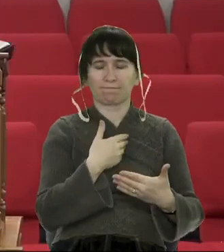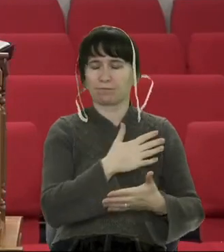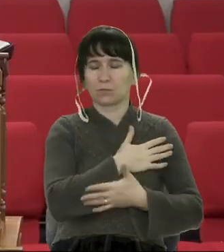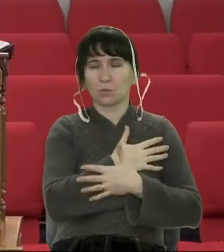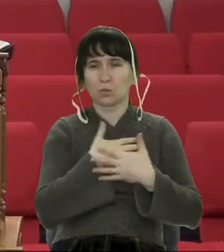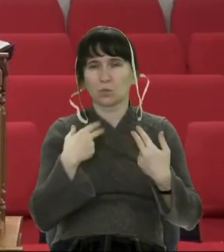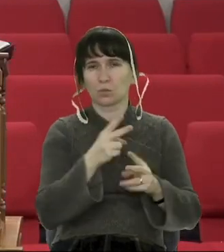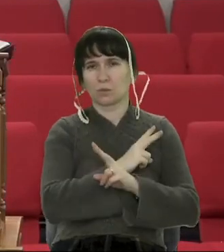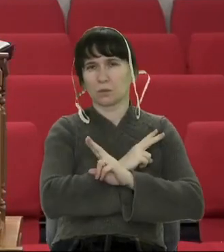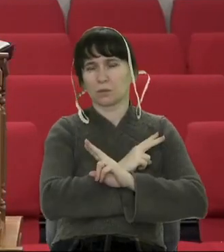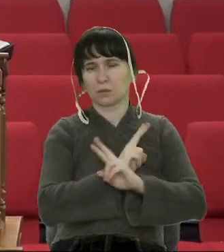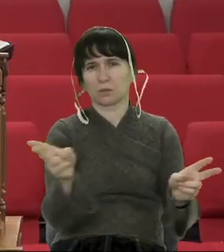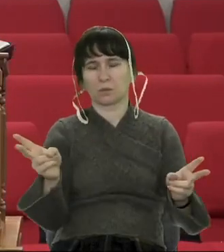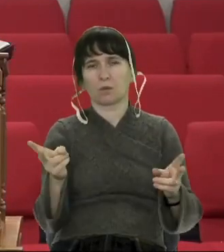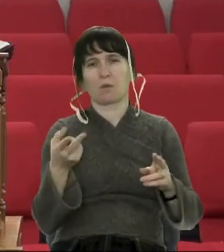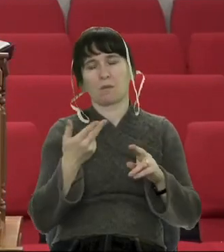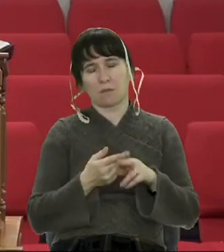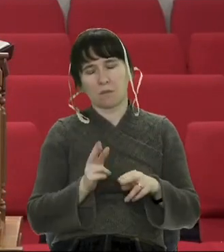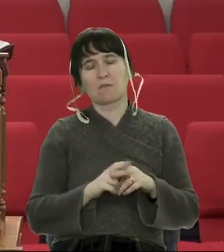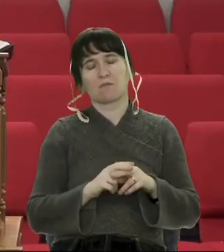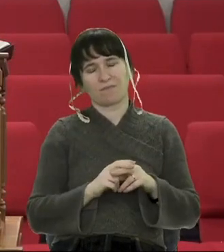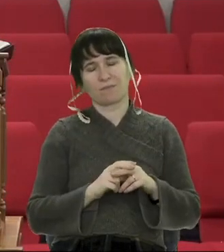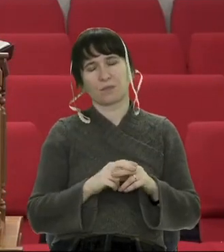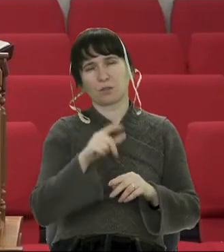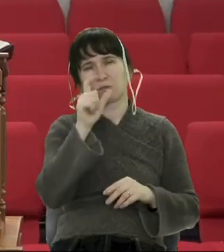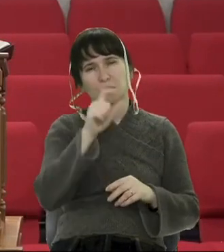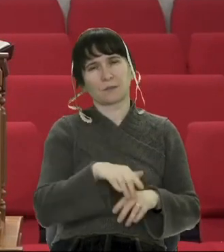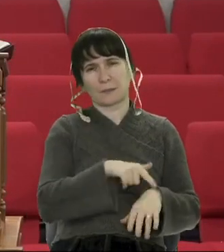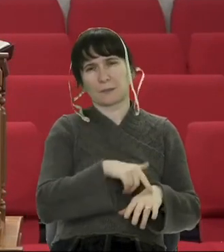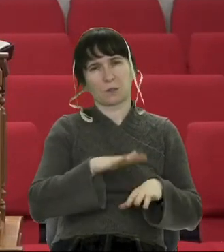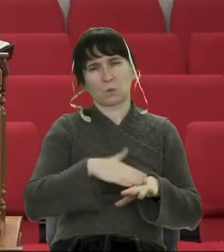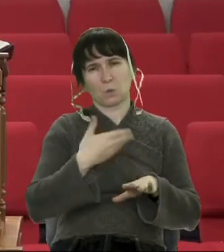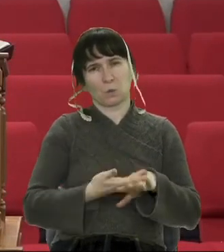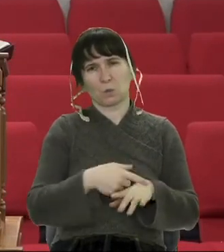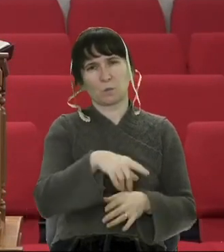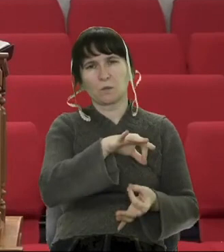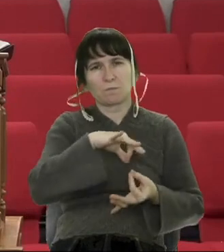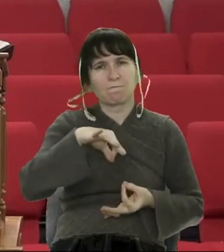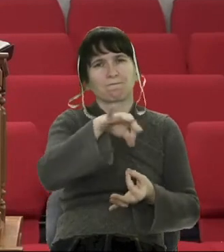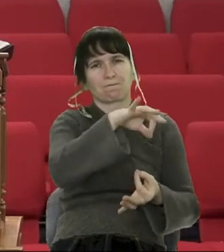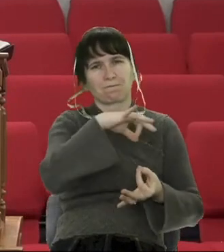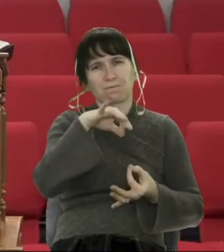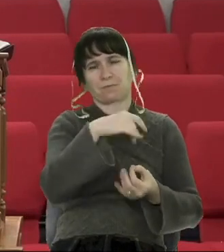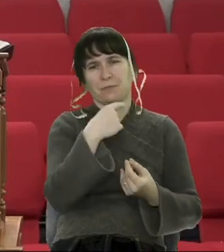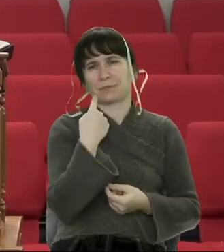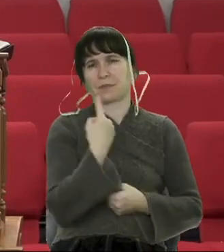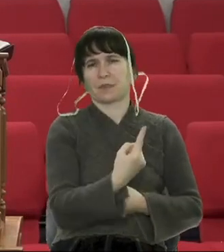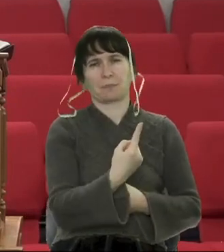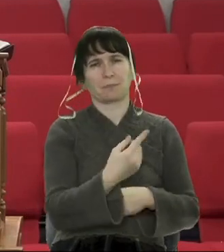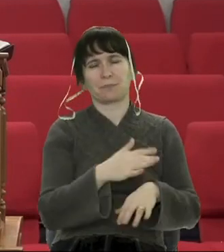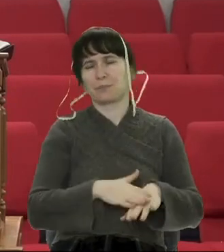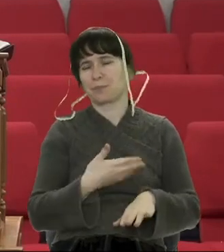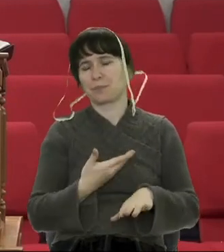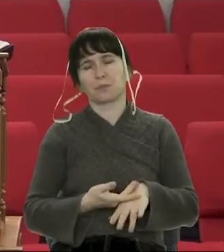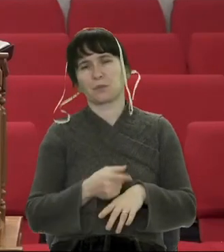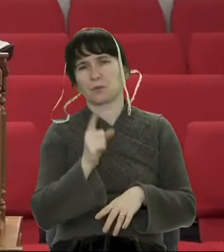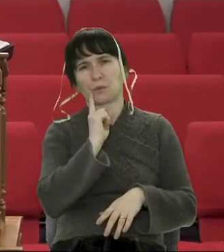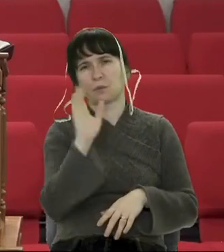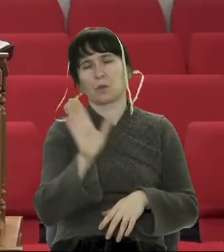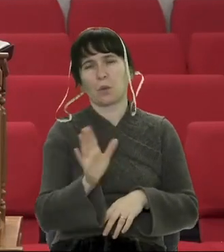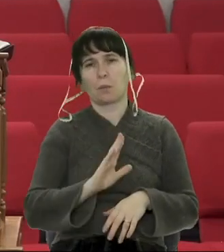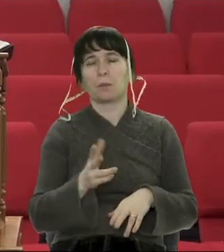взаємовідносин. І якщо ми подивимося на Біблію, то Біблія закликає нас більше довіряти людям, ніж навпаки ставитись